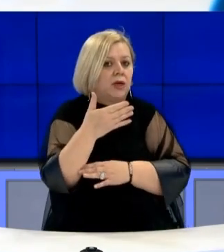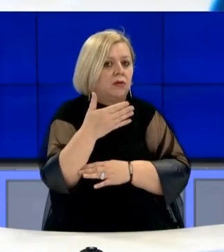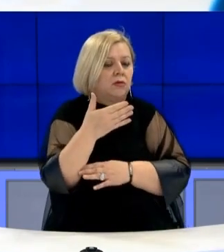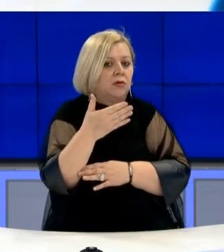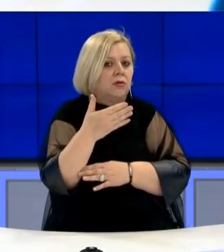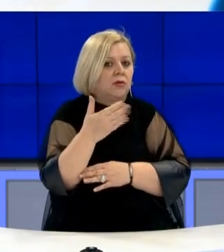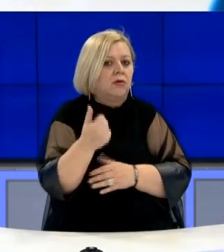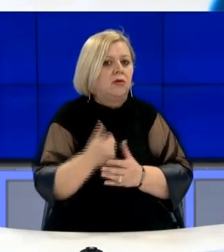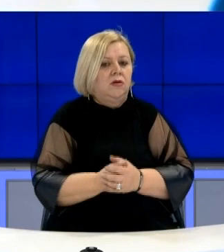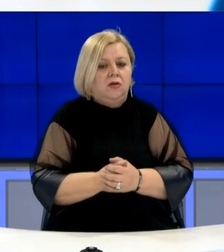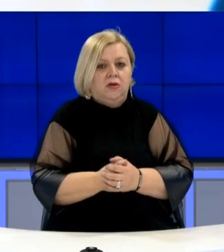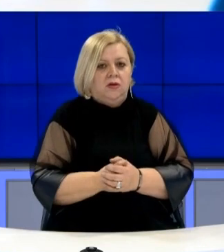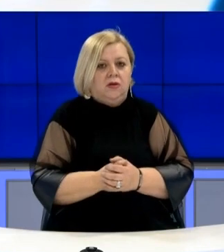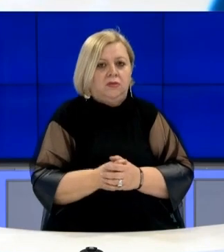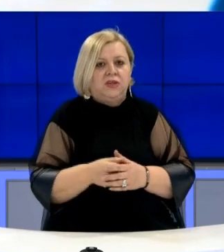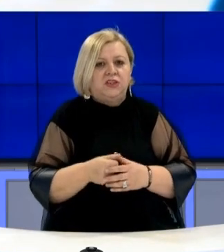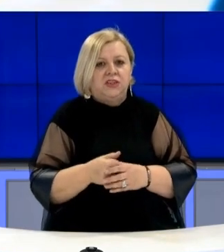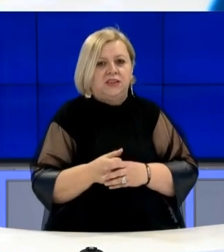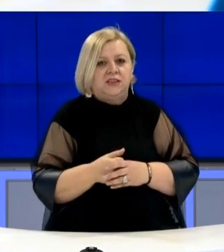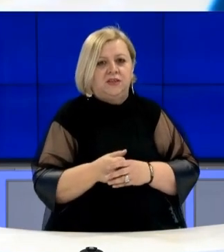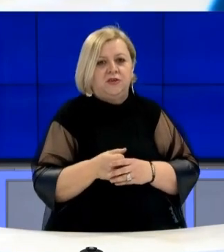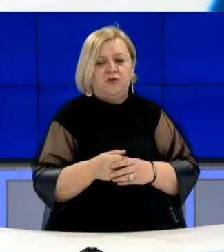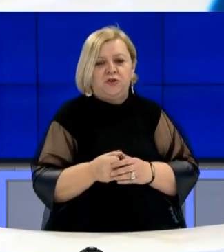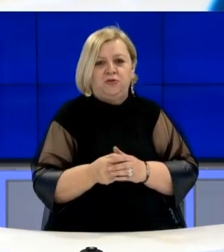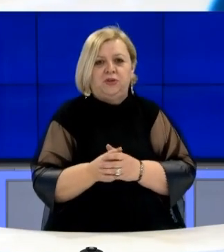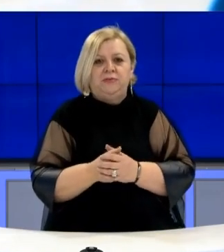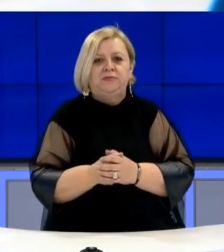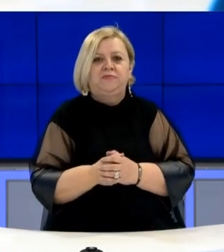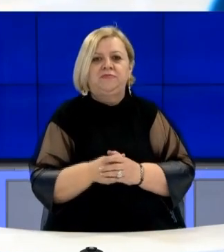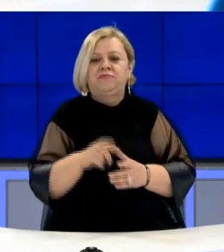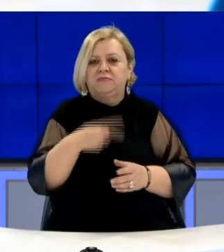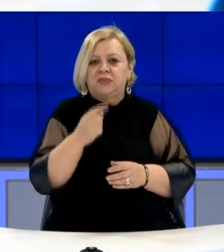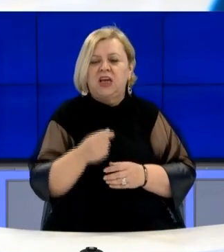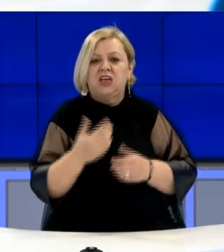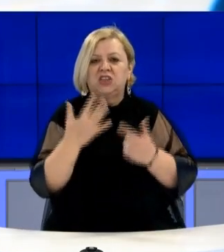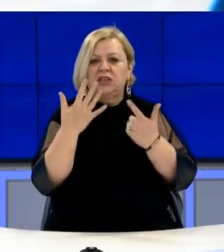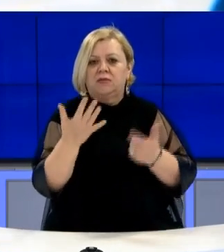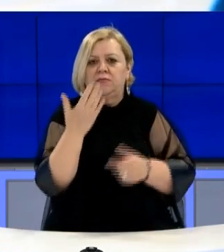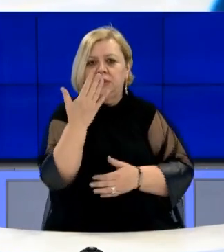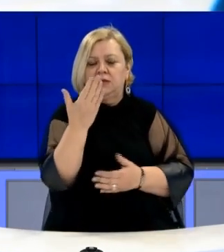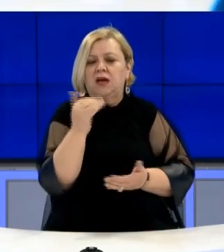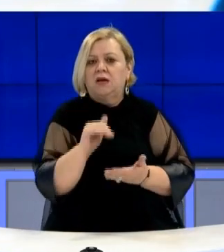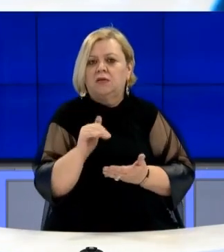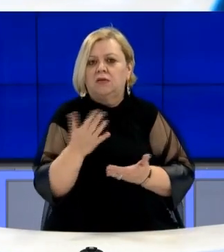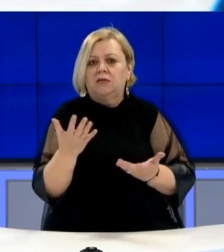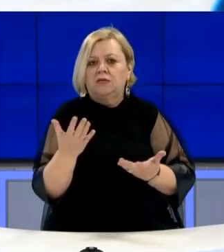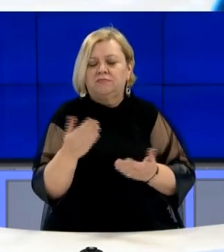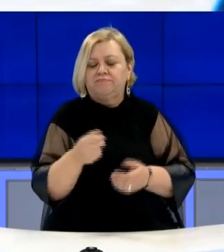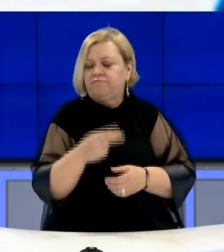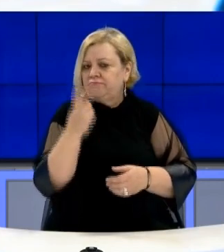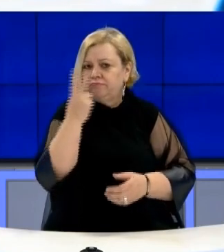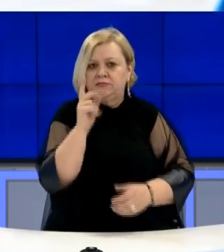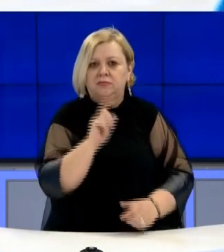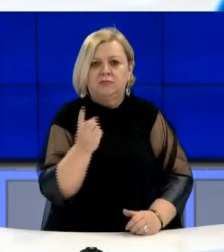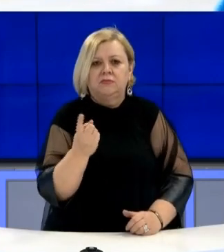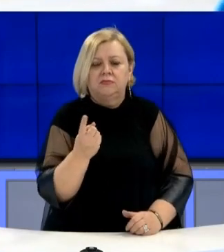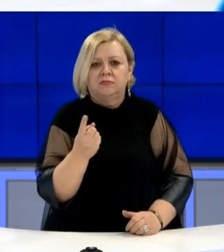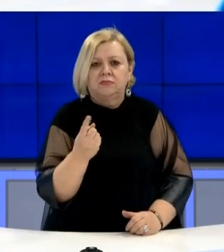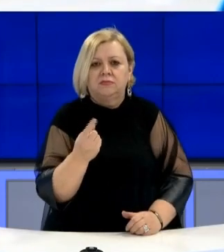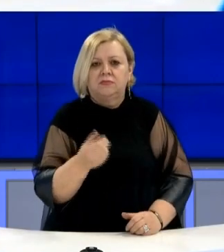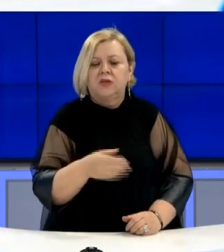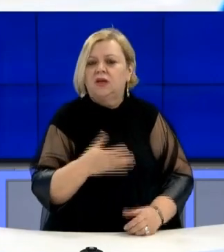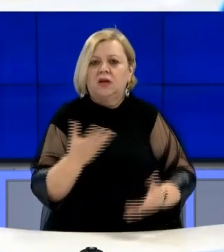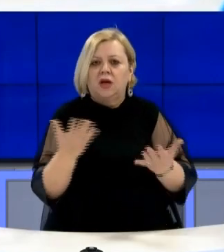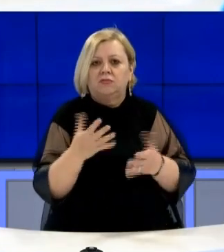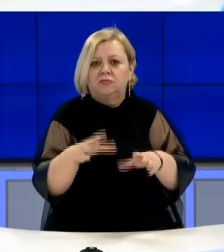takuin kësa e vepimtarie, dilke prej 20 dhe 175 euro ma, pra ndaj kjo është e pak optjen, edhe nuk kemë qështë ta